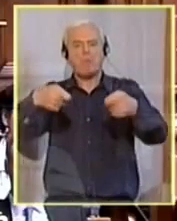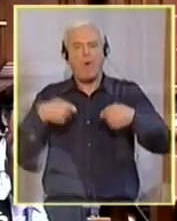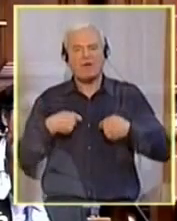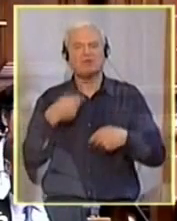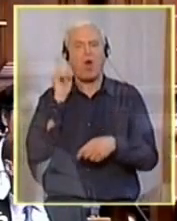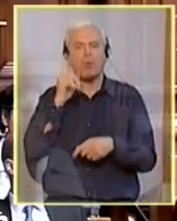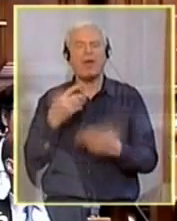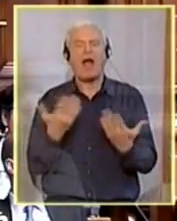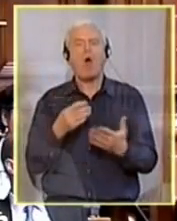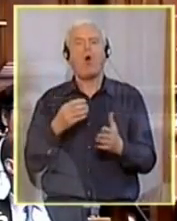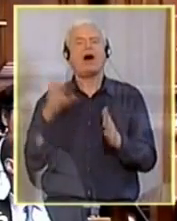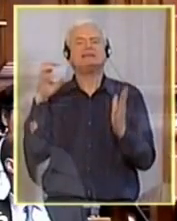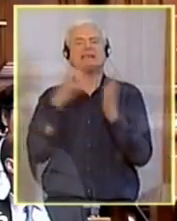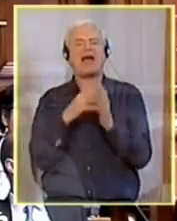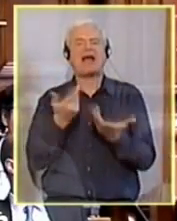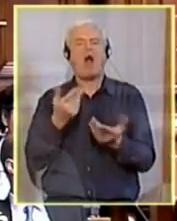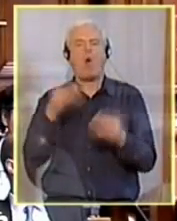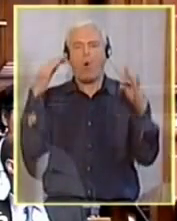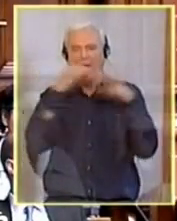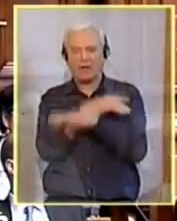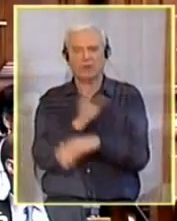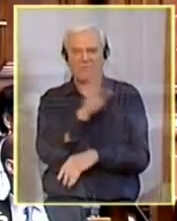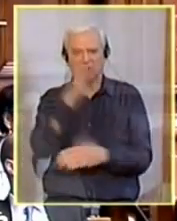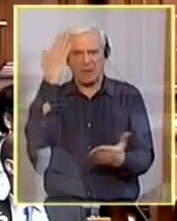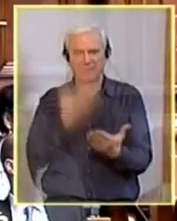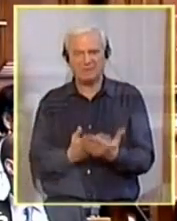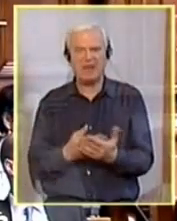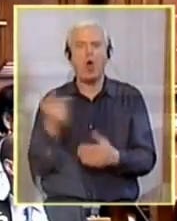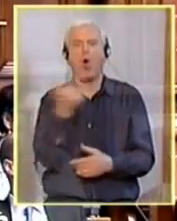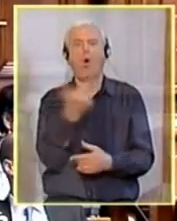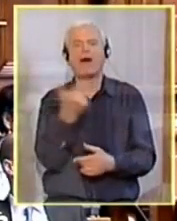gospodine Bečiću obe opomene koje ste mi izrekli. Hvala.